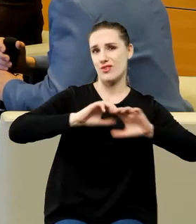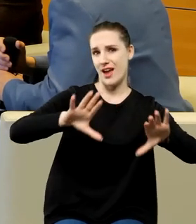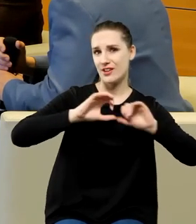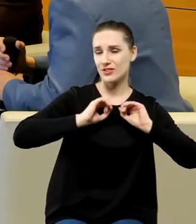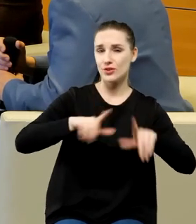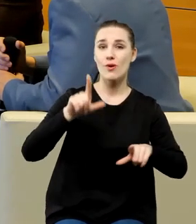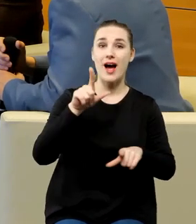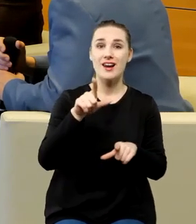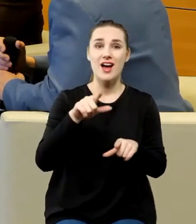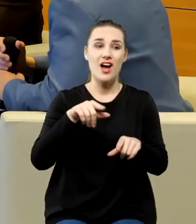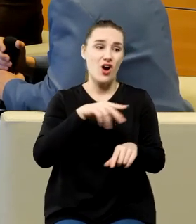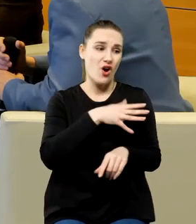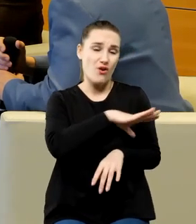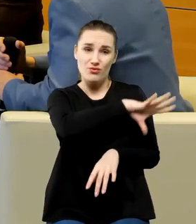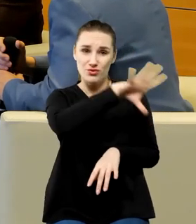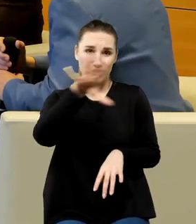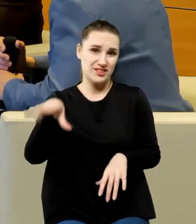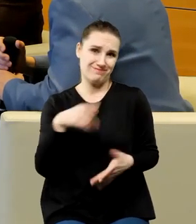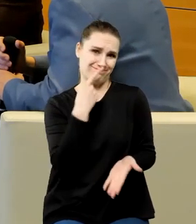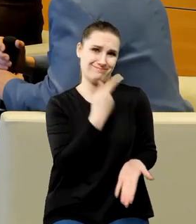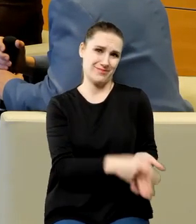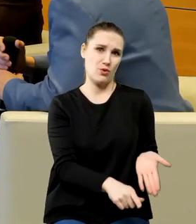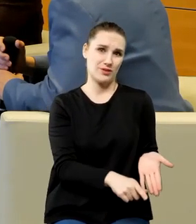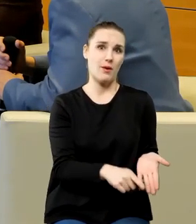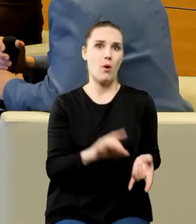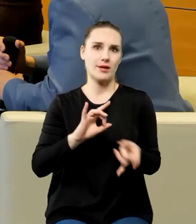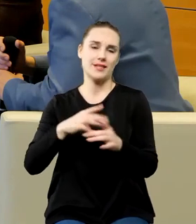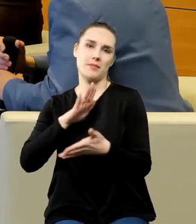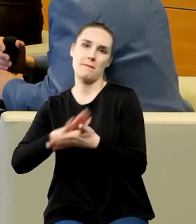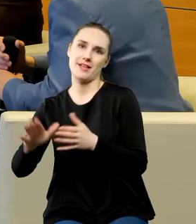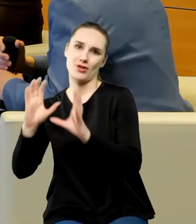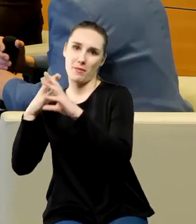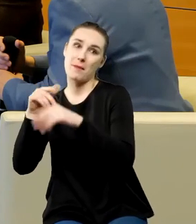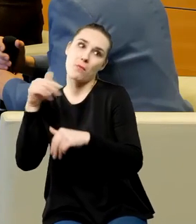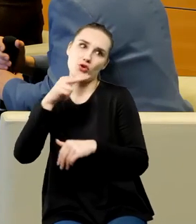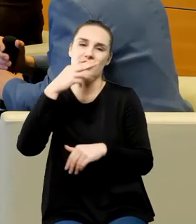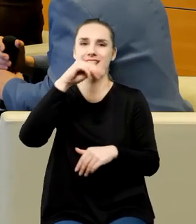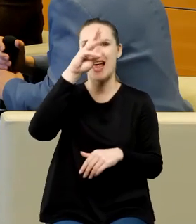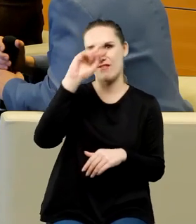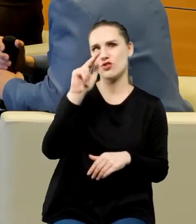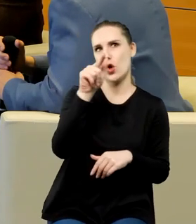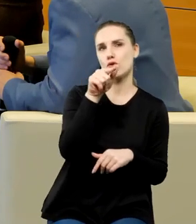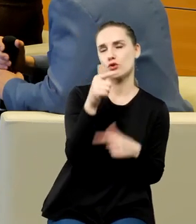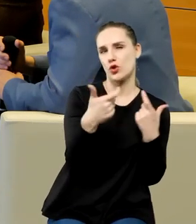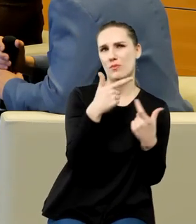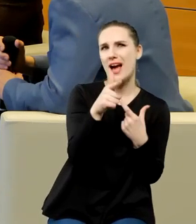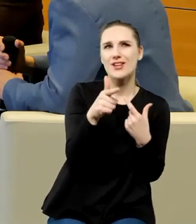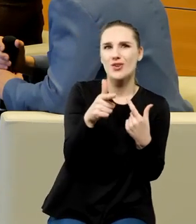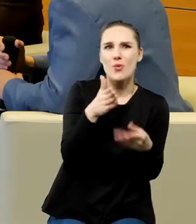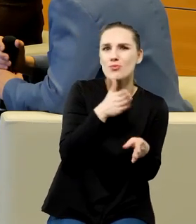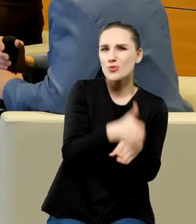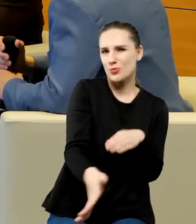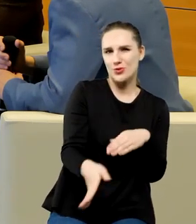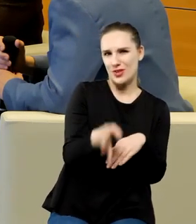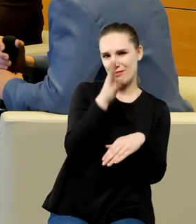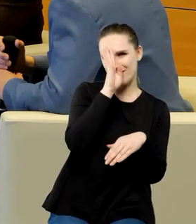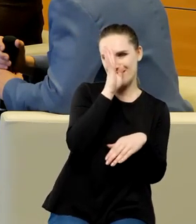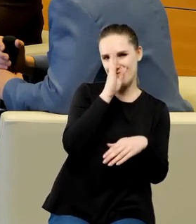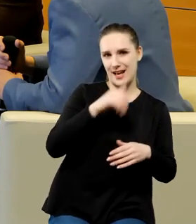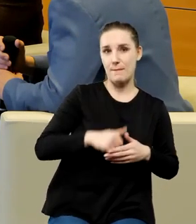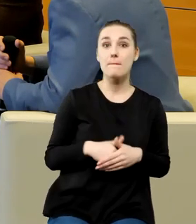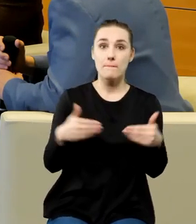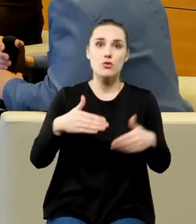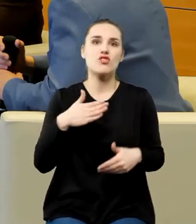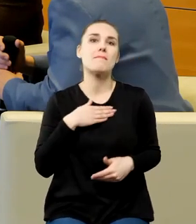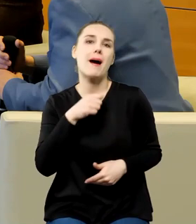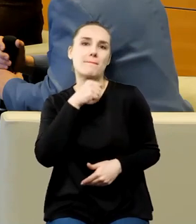znaczy może właśnie Newton by dokonał przewrotu Kopernikańskiego, ale wtedy fizykę mamy tak strasznie spóźnioną. Mikrofony może byśmy mieli, ale nie